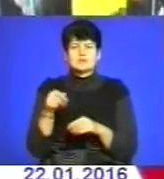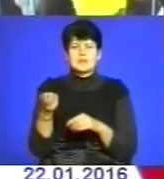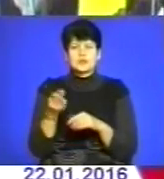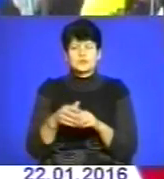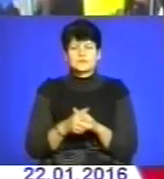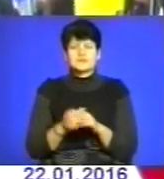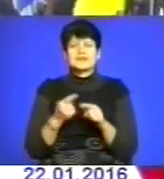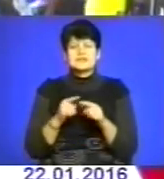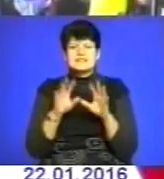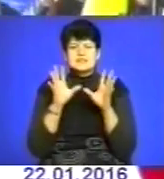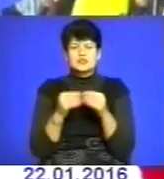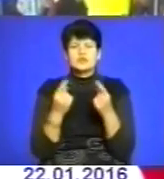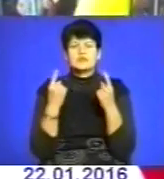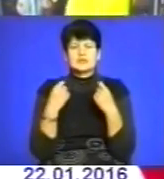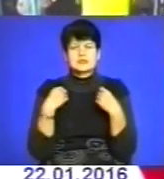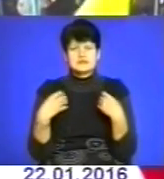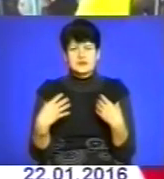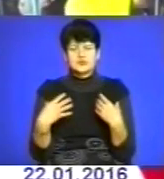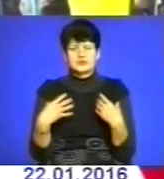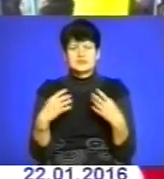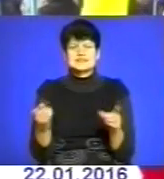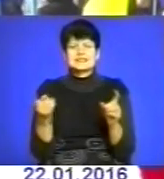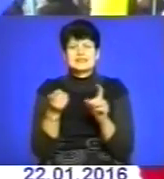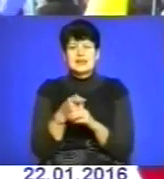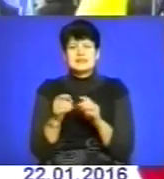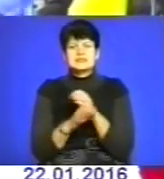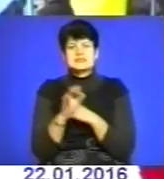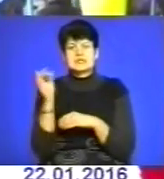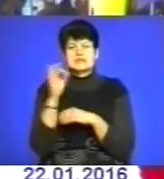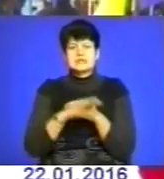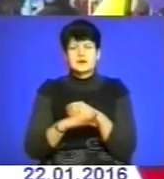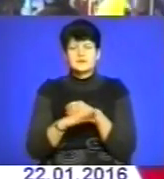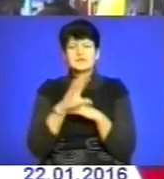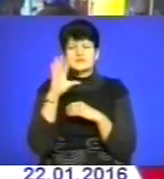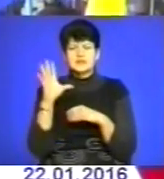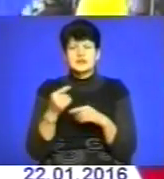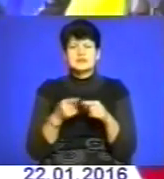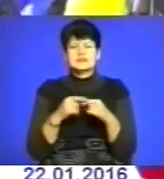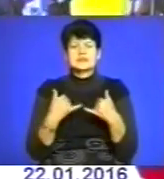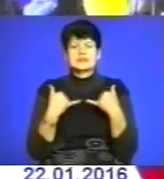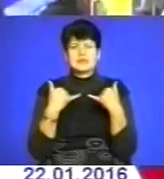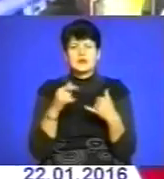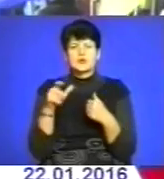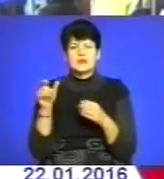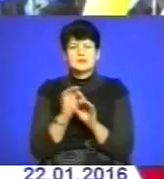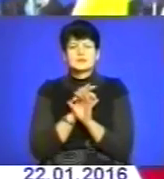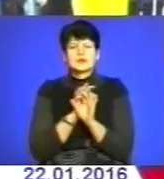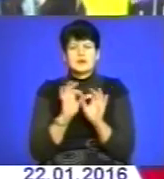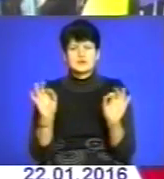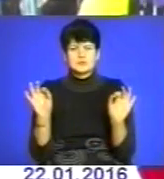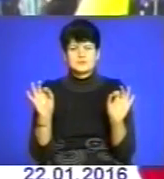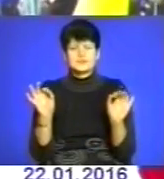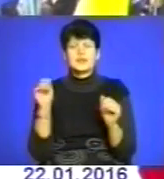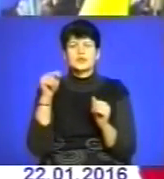Це взагалі-то велике свято, з'єдналися Схід і Захід. Взагалі-то це для людей прекрасно, тому що